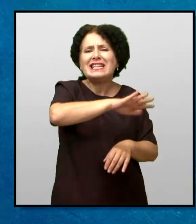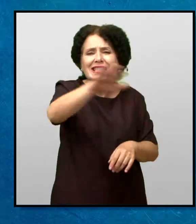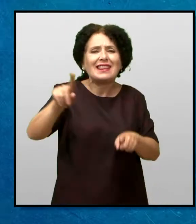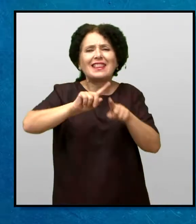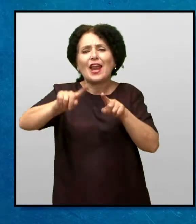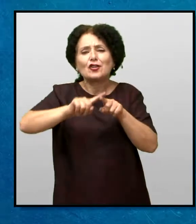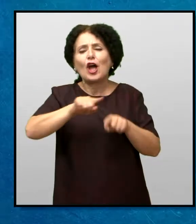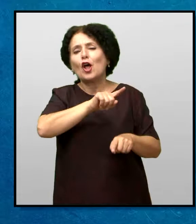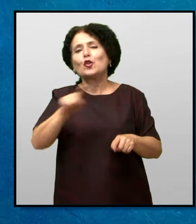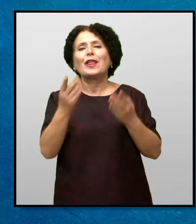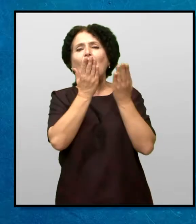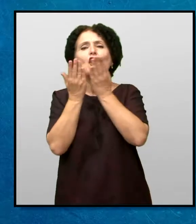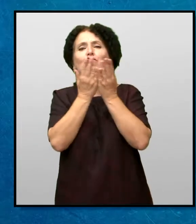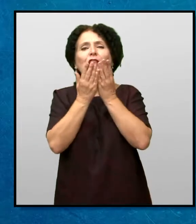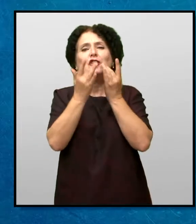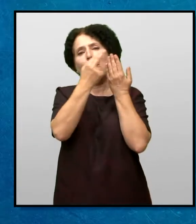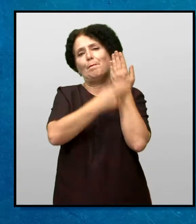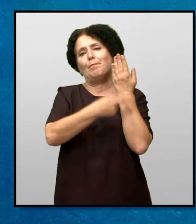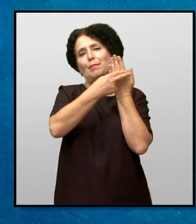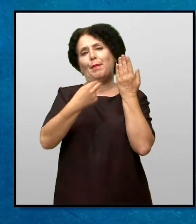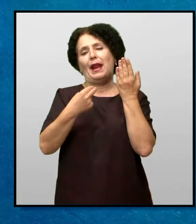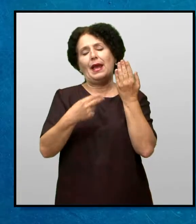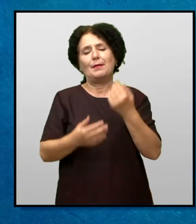сите тие нешта Додека ја читаше библијата